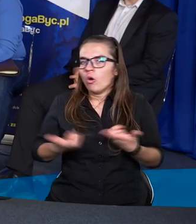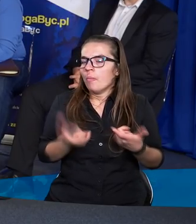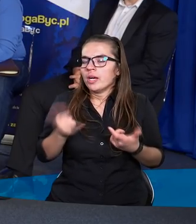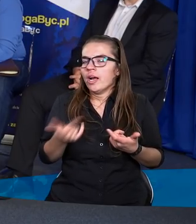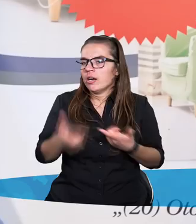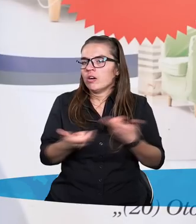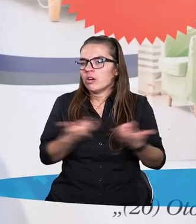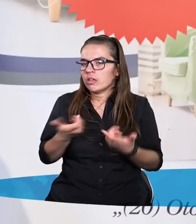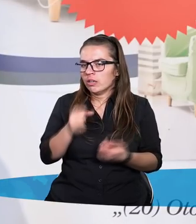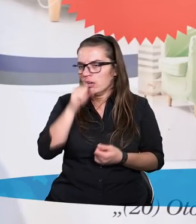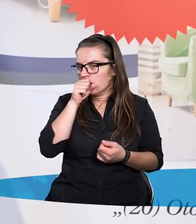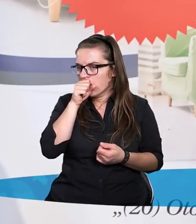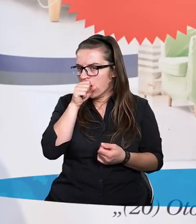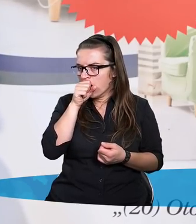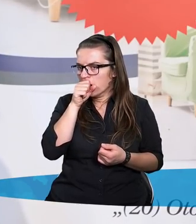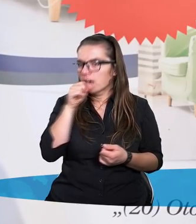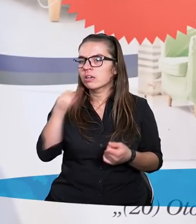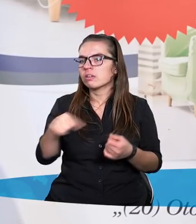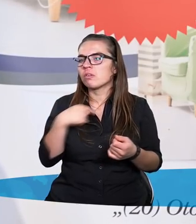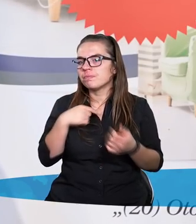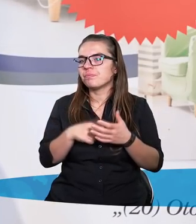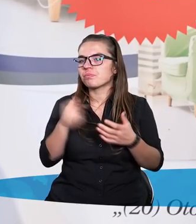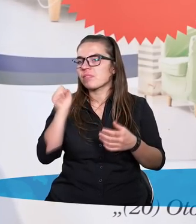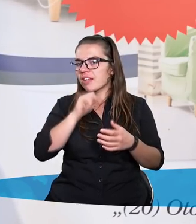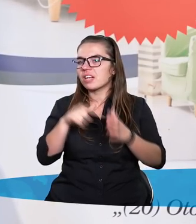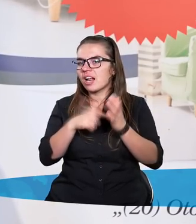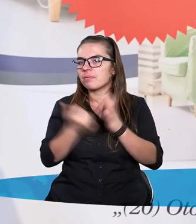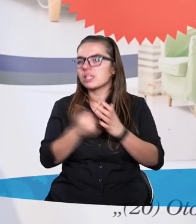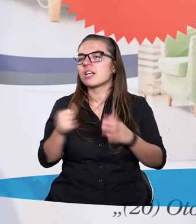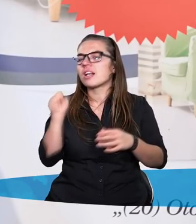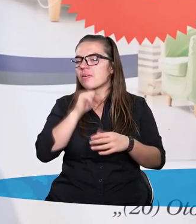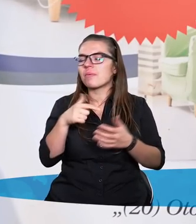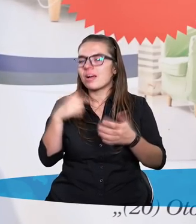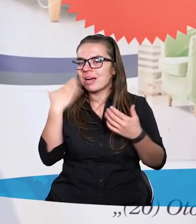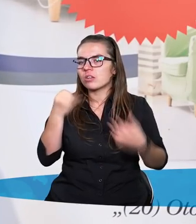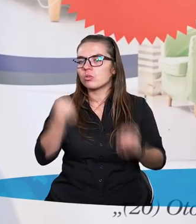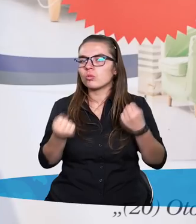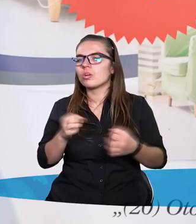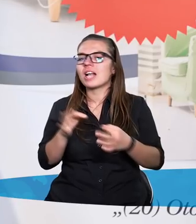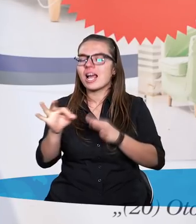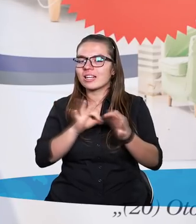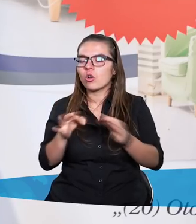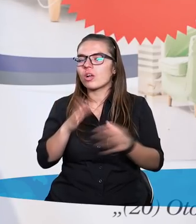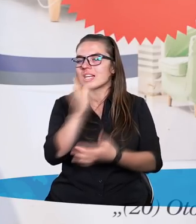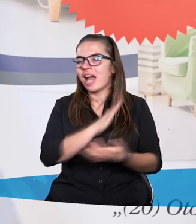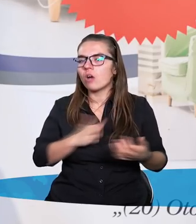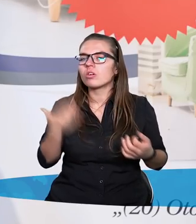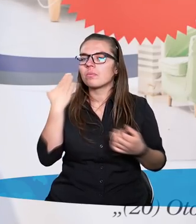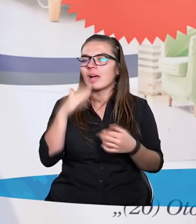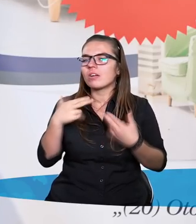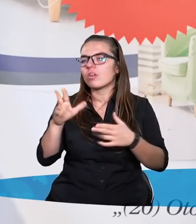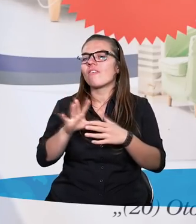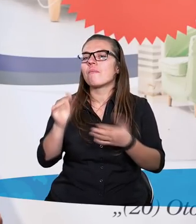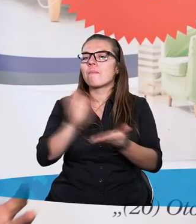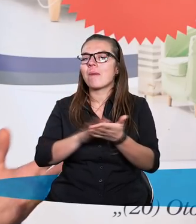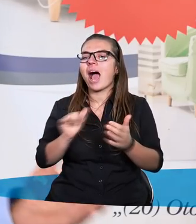sytuacji? I są niestety w Starym Testamencie bardzo trudne historie narodów, które oddały się tak bardzo